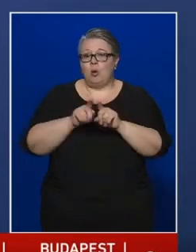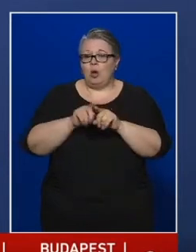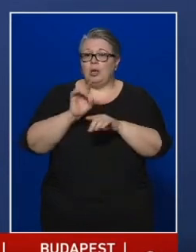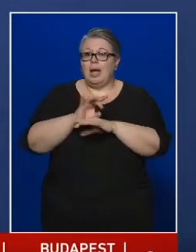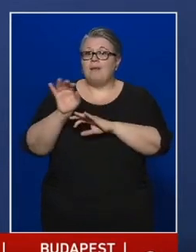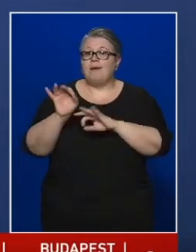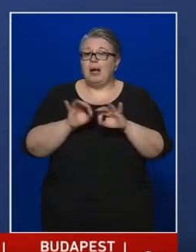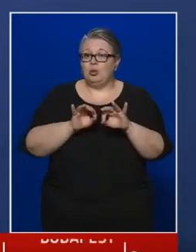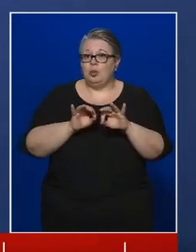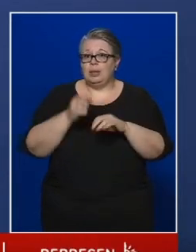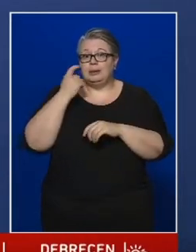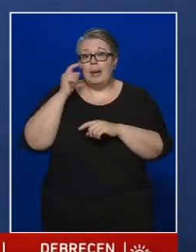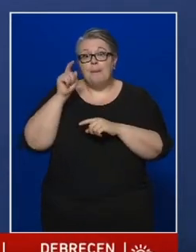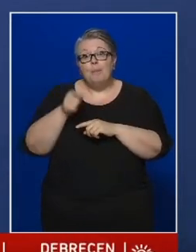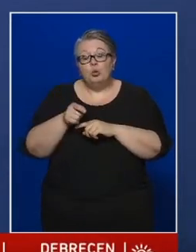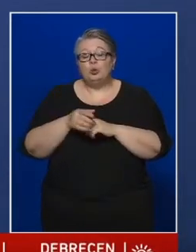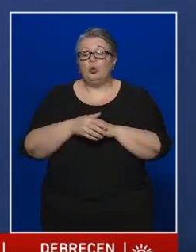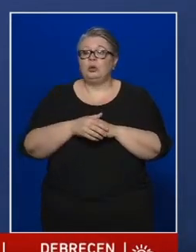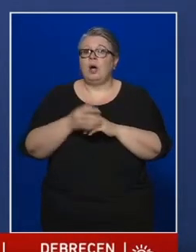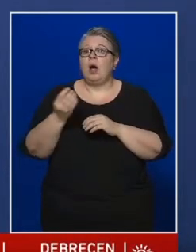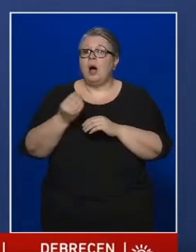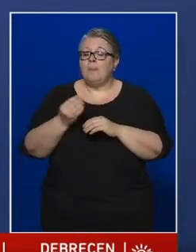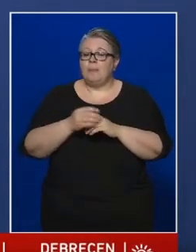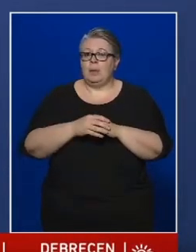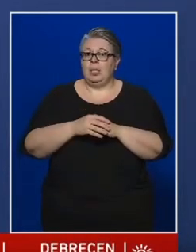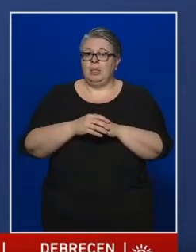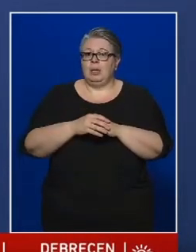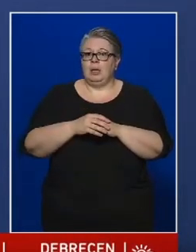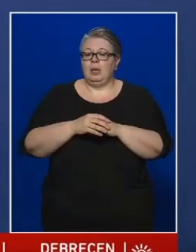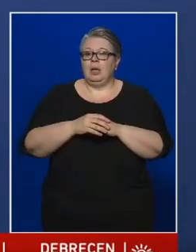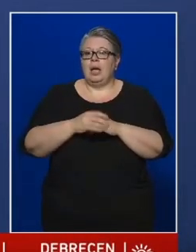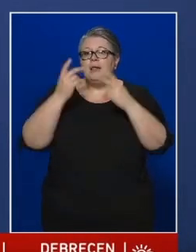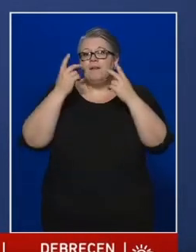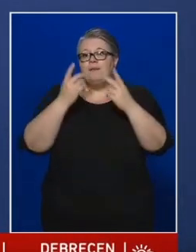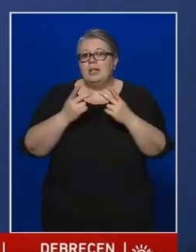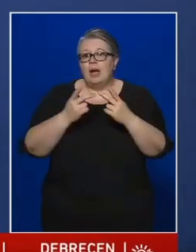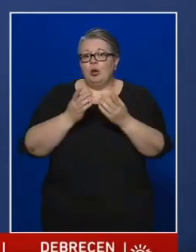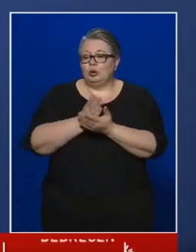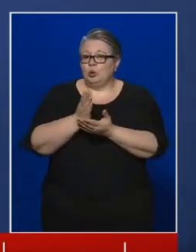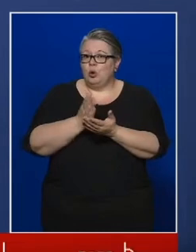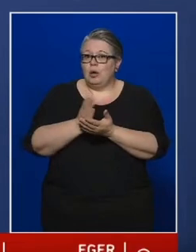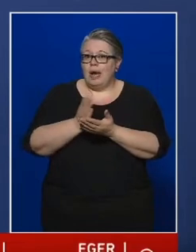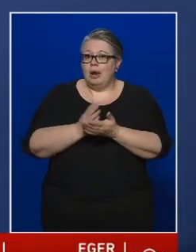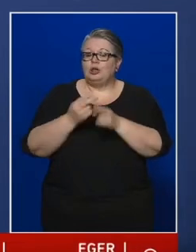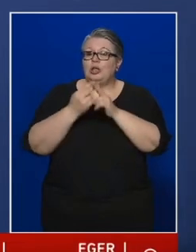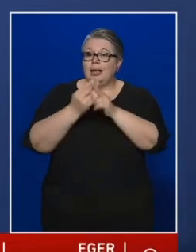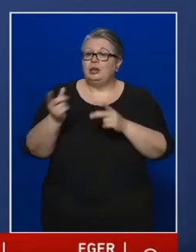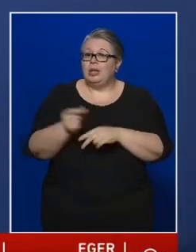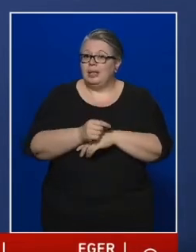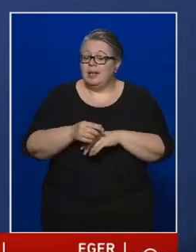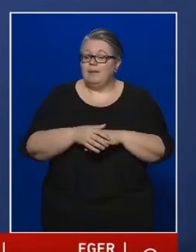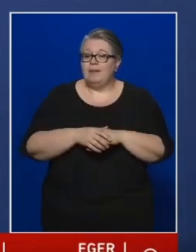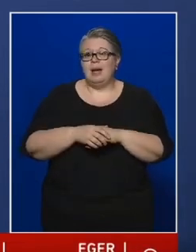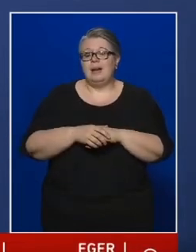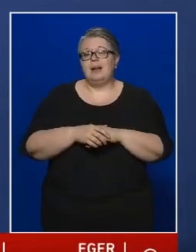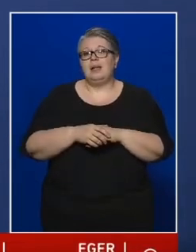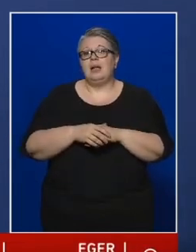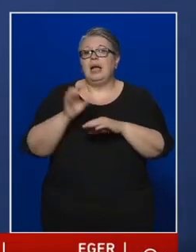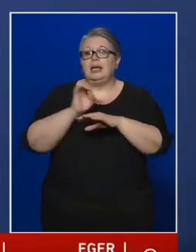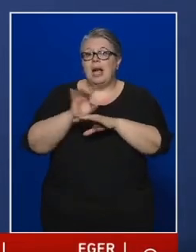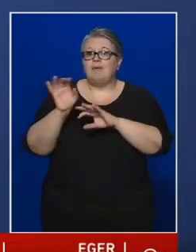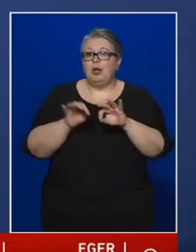járványügyi szempontot, amely egy figyelő szolgálat segítségével egy